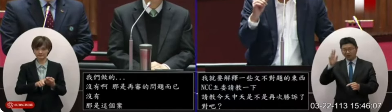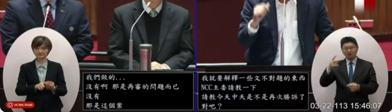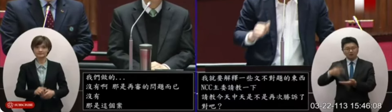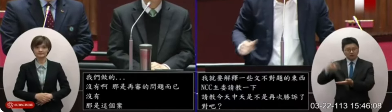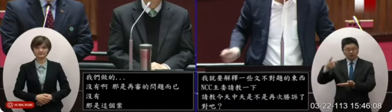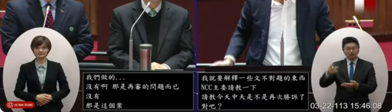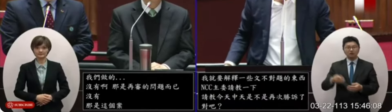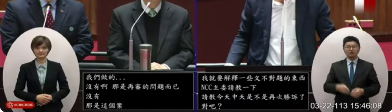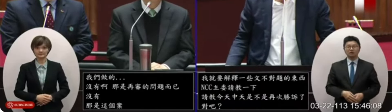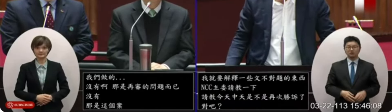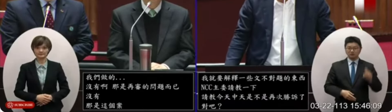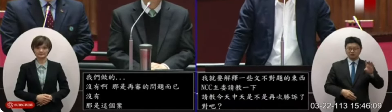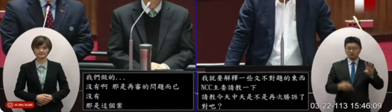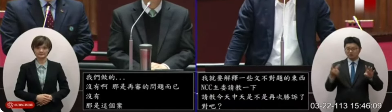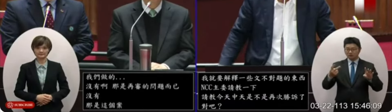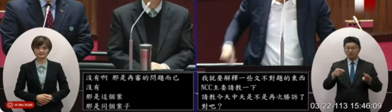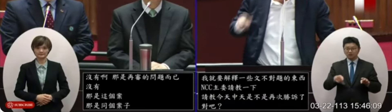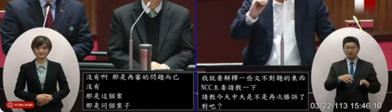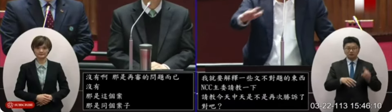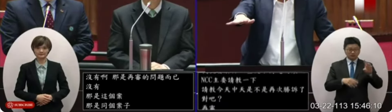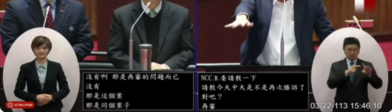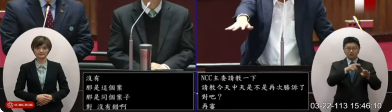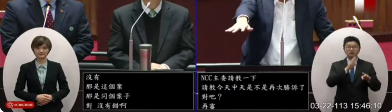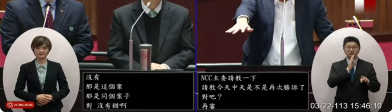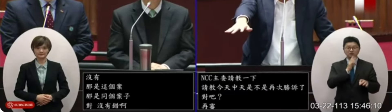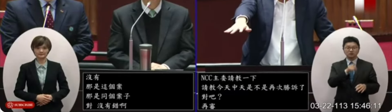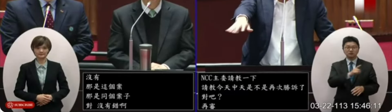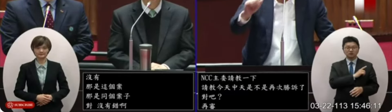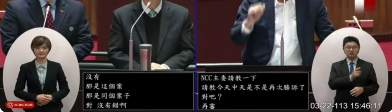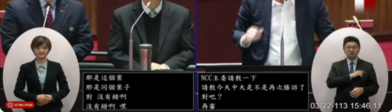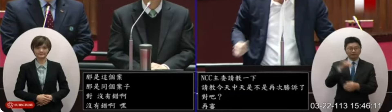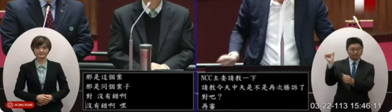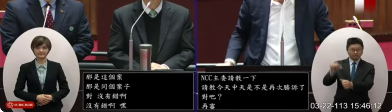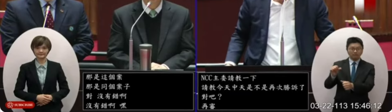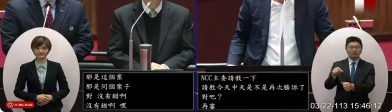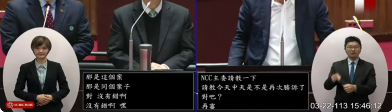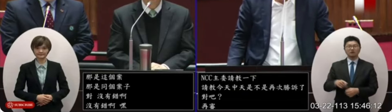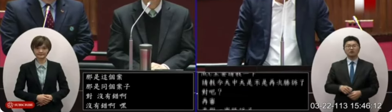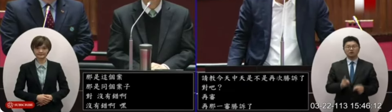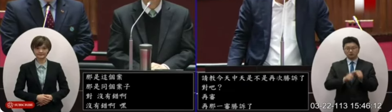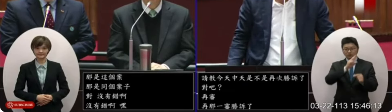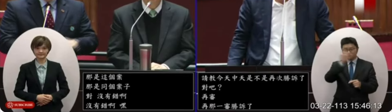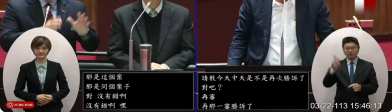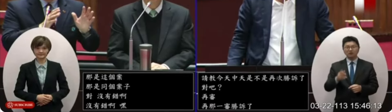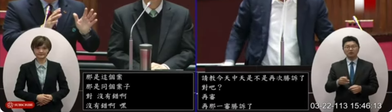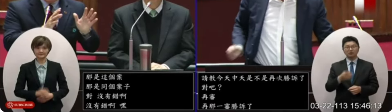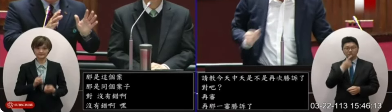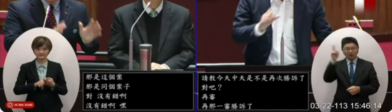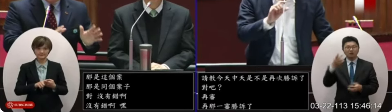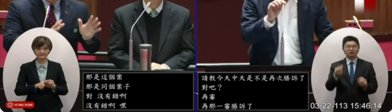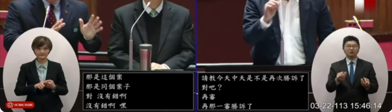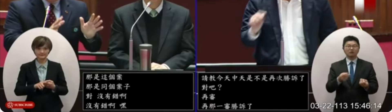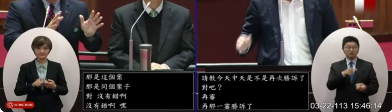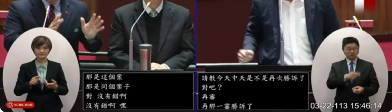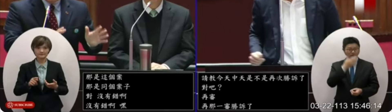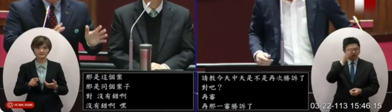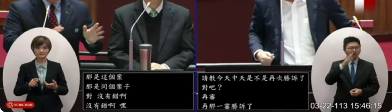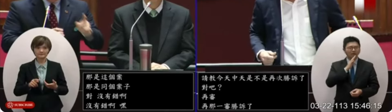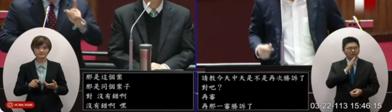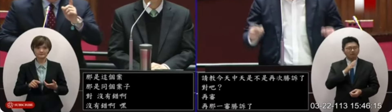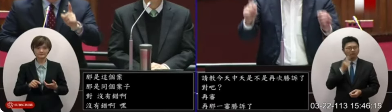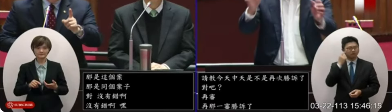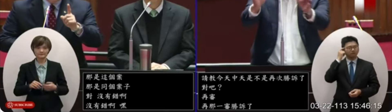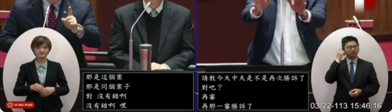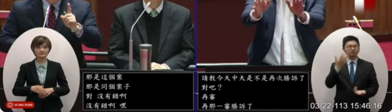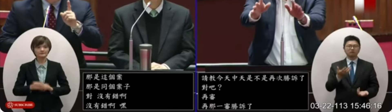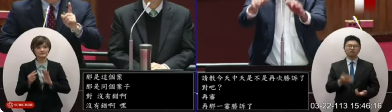勝訴請問一下14次勝訴是包括很多你才罰出去中天沒有訴訟的部分所以我們說這也算勝訴喔